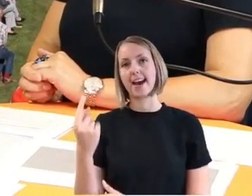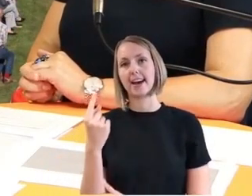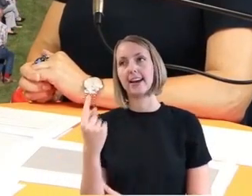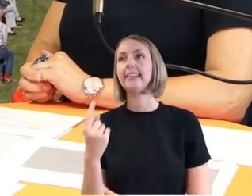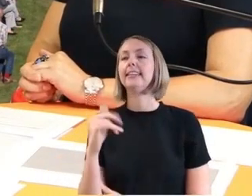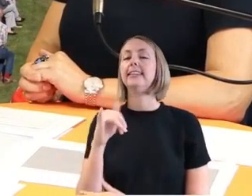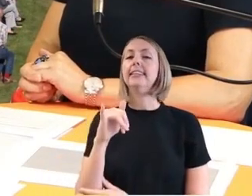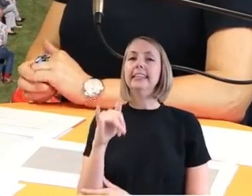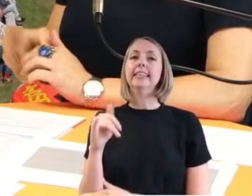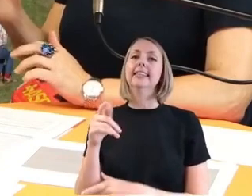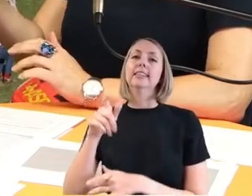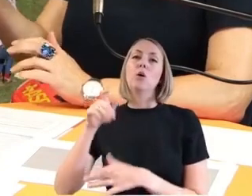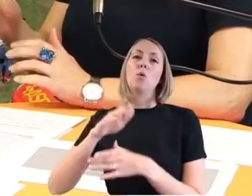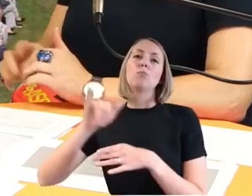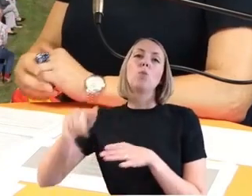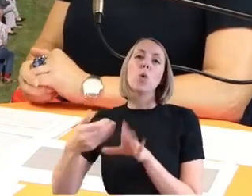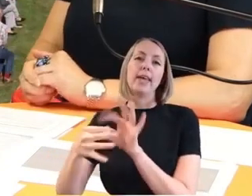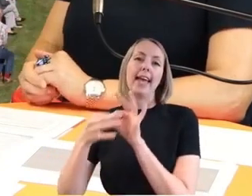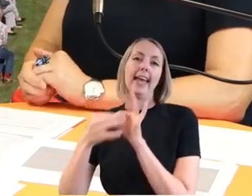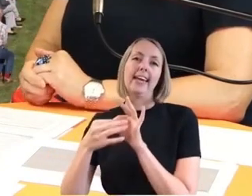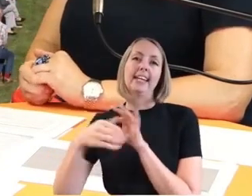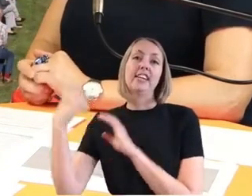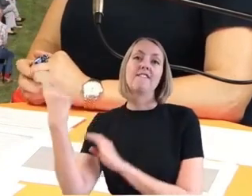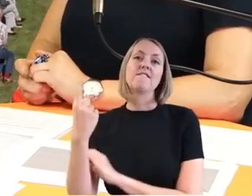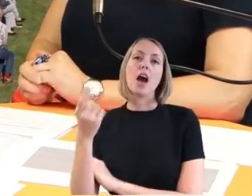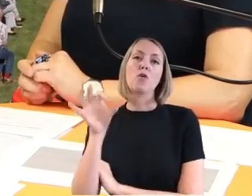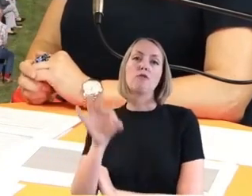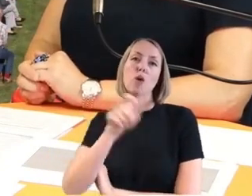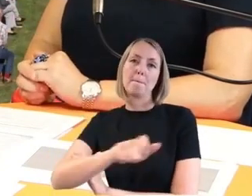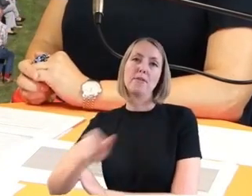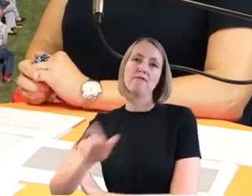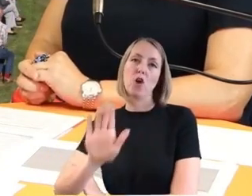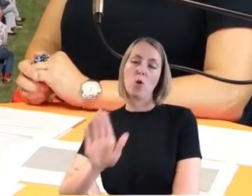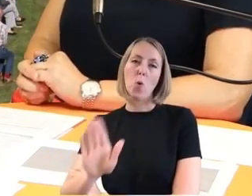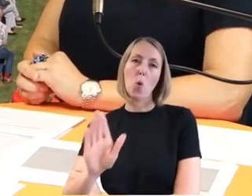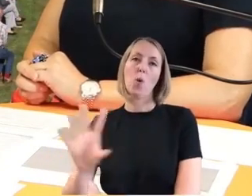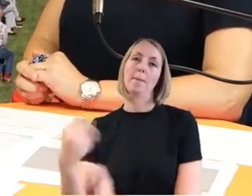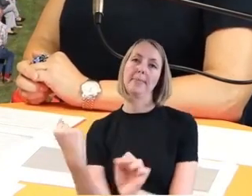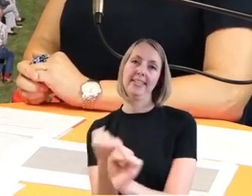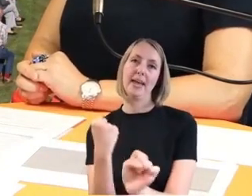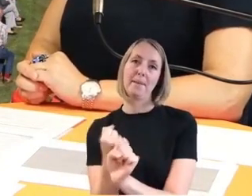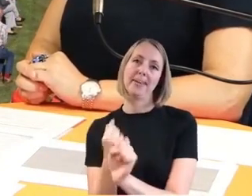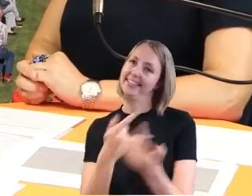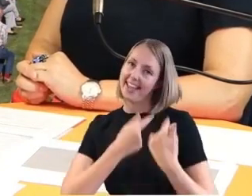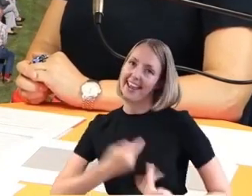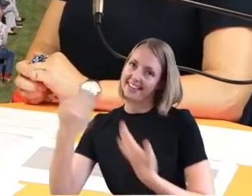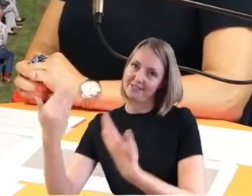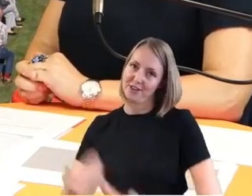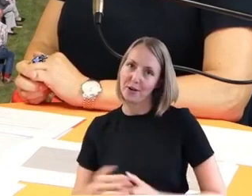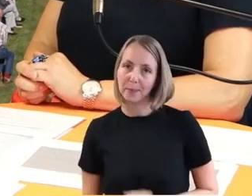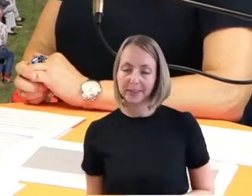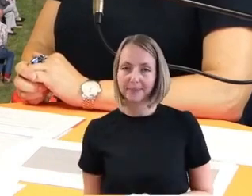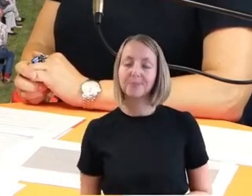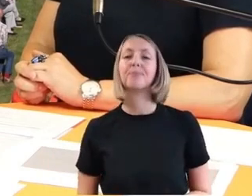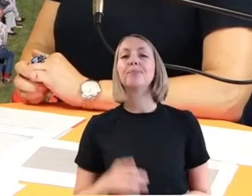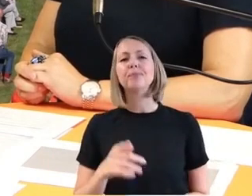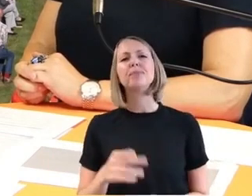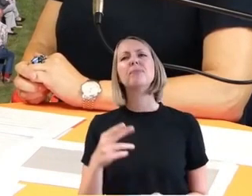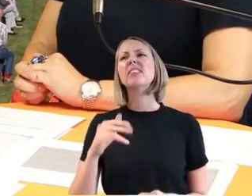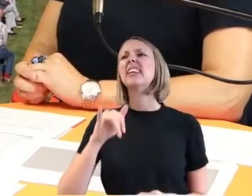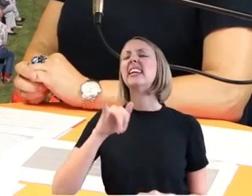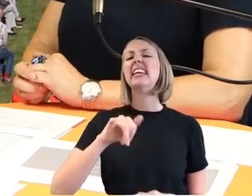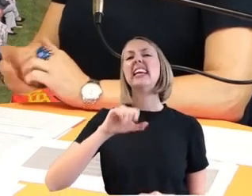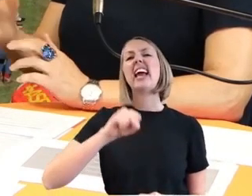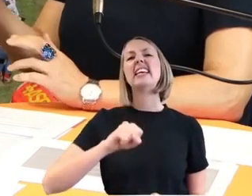der Bevölkerung mitarbeitet. Herzlich willkommen. Hallo, danke. Gleich zu Anfang ISF, also ich löse ja immer